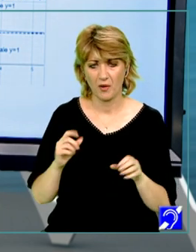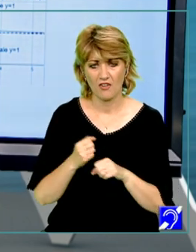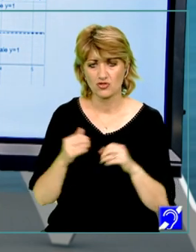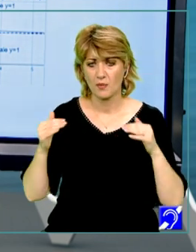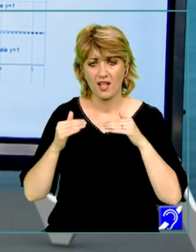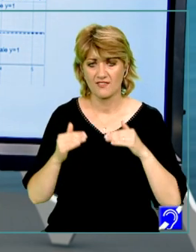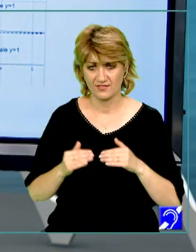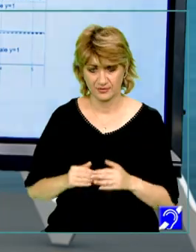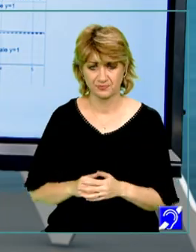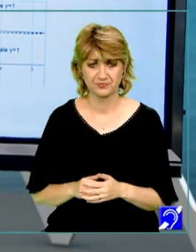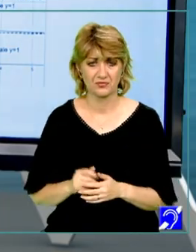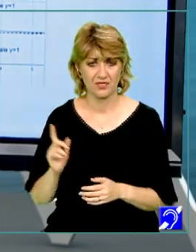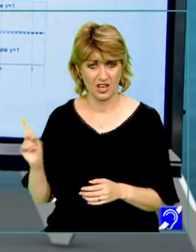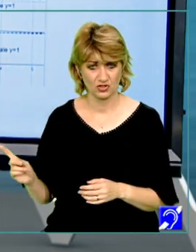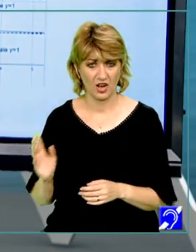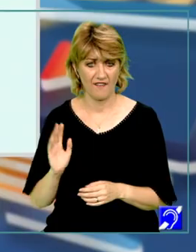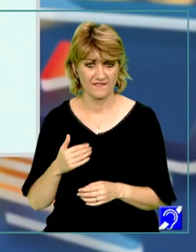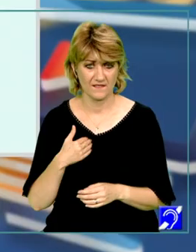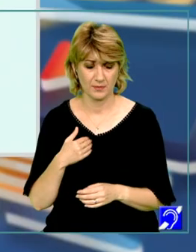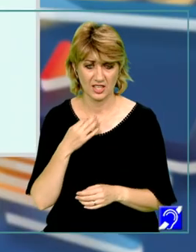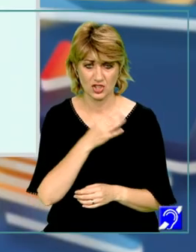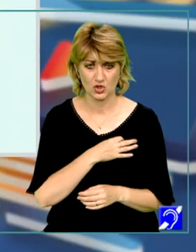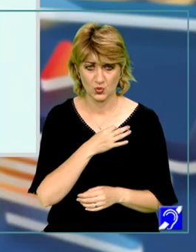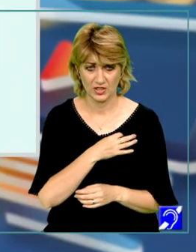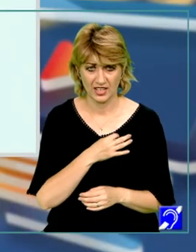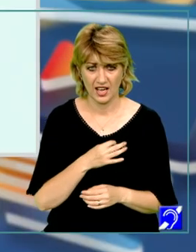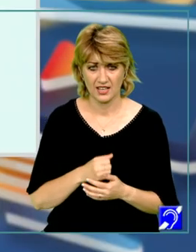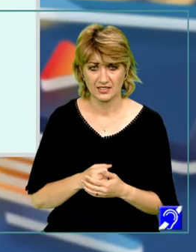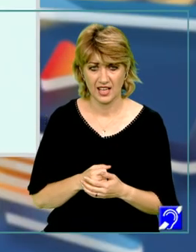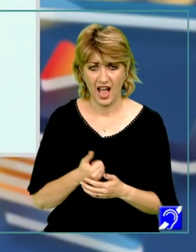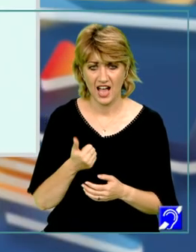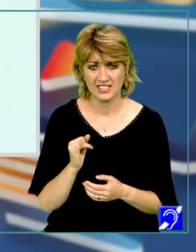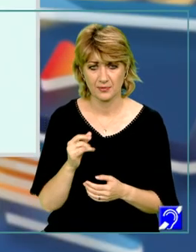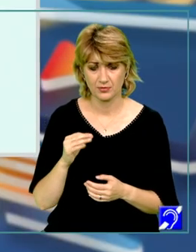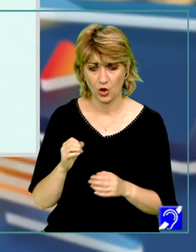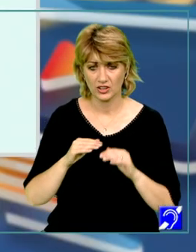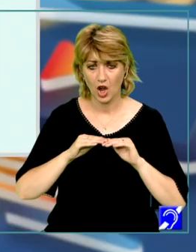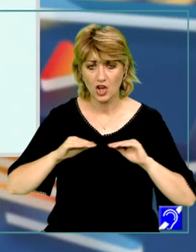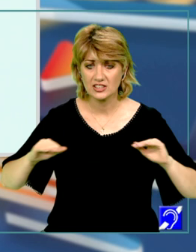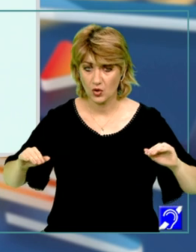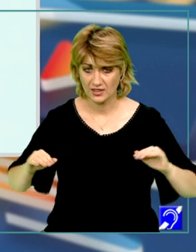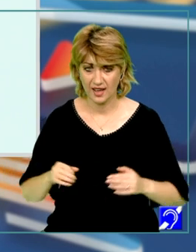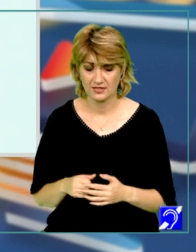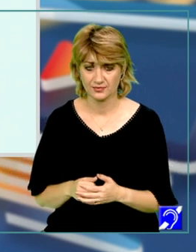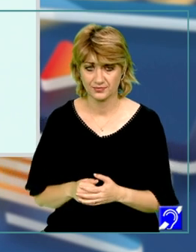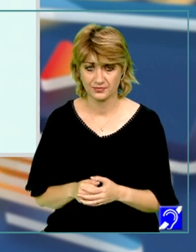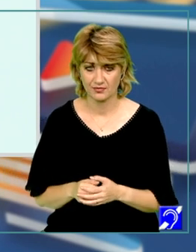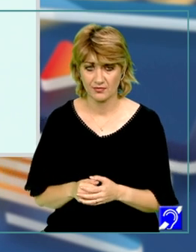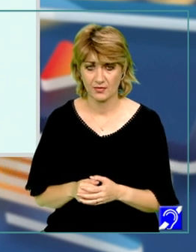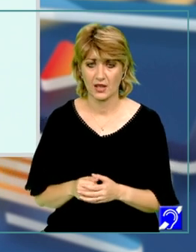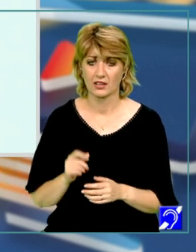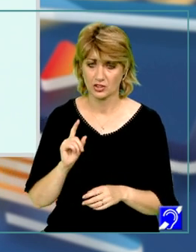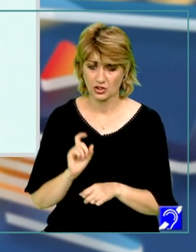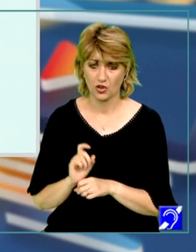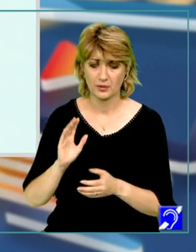La cerința B avem de studiat ecuația asimptotei orizontale. Am spus tot pe